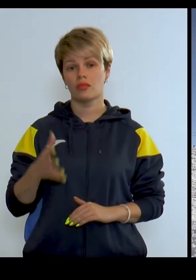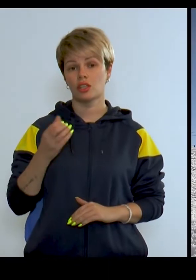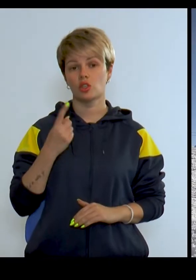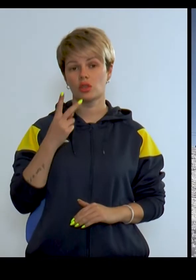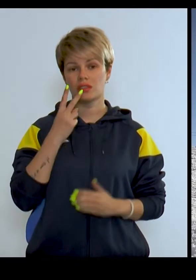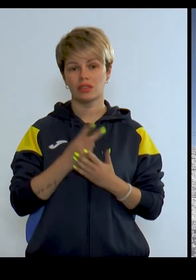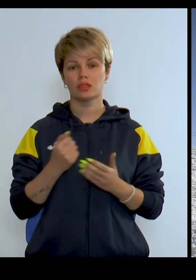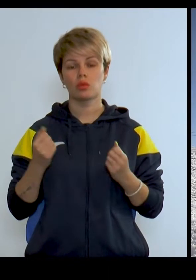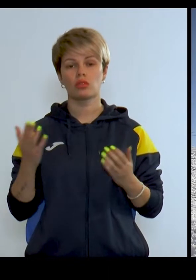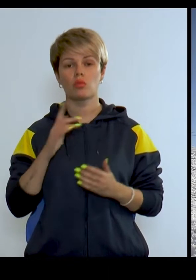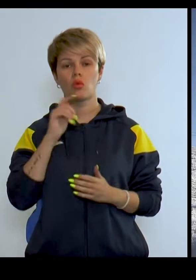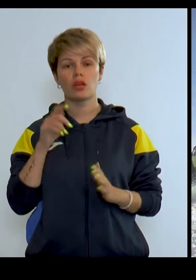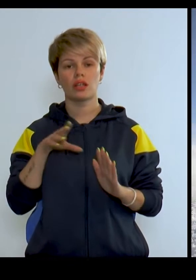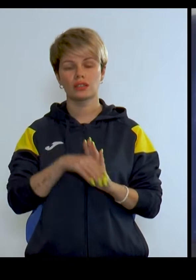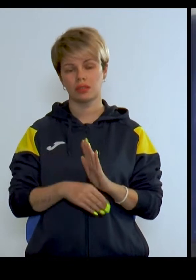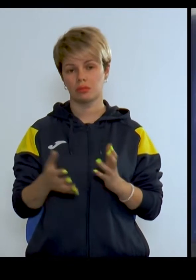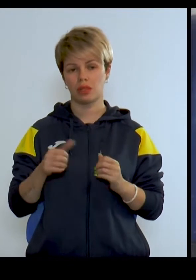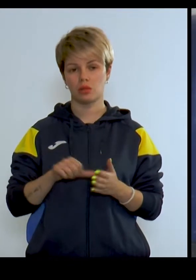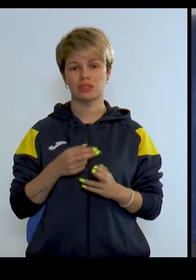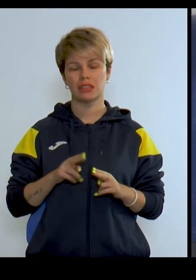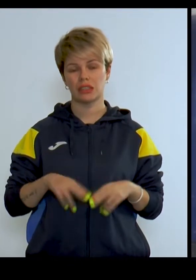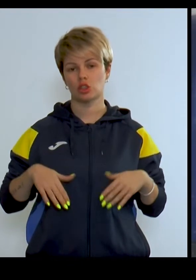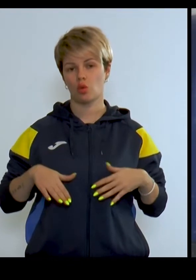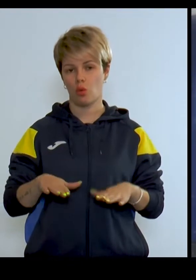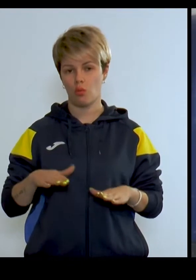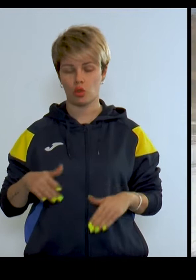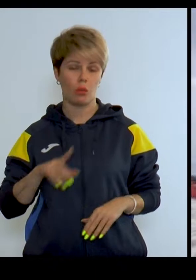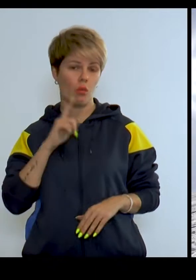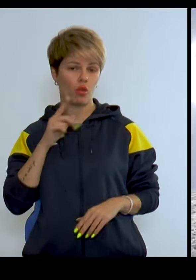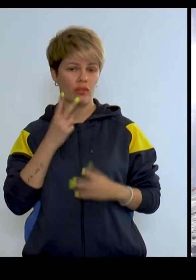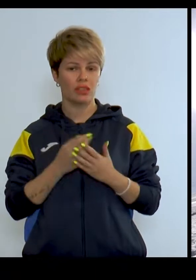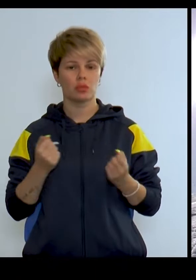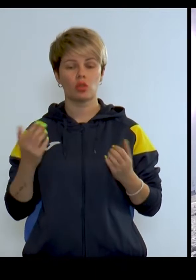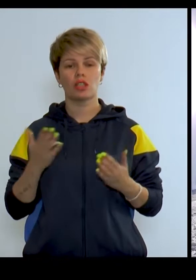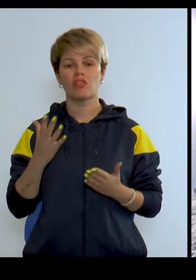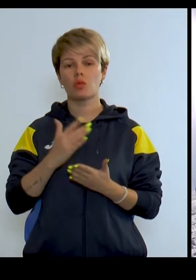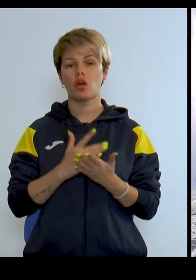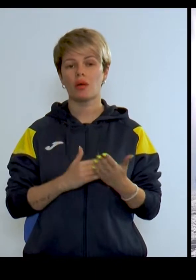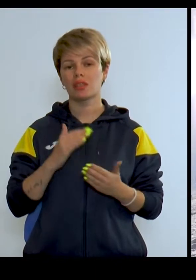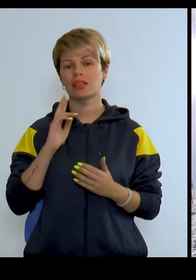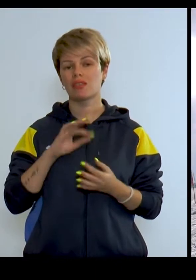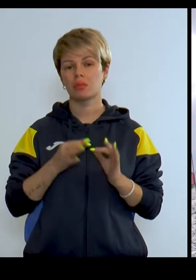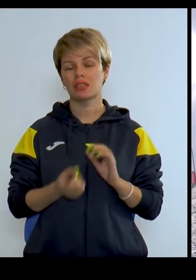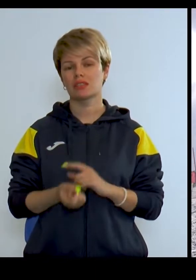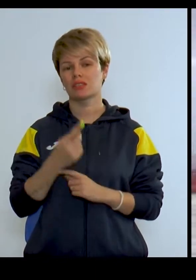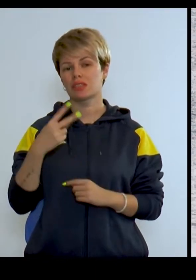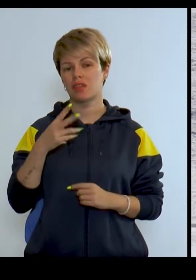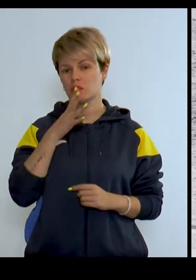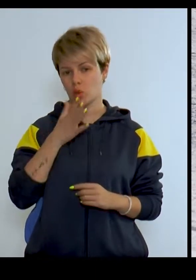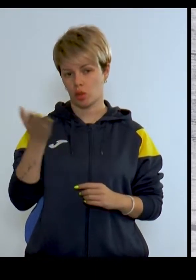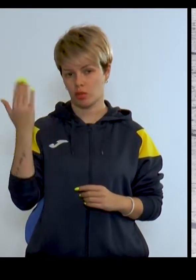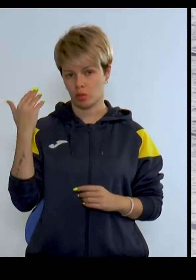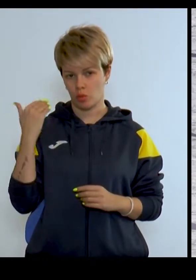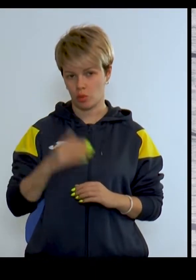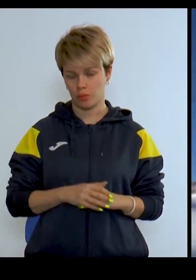Ще один вид спорту в якому українці братимуть участь це сноуборд Молодий вид спорту який у програмі Дефлімпіади з'явився 20